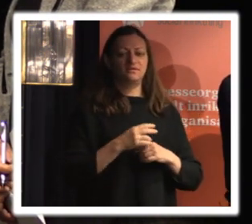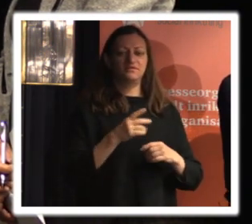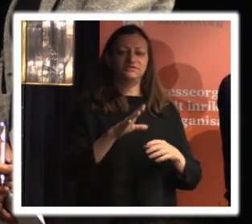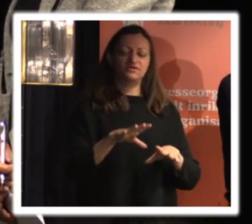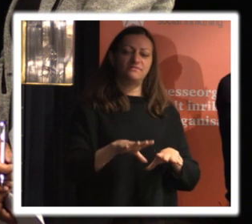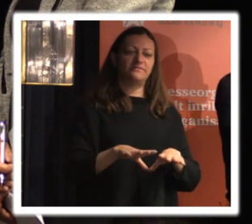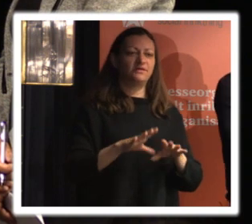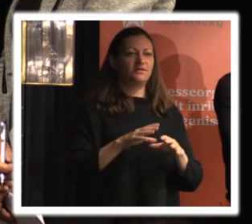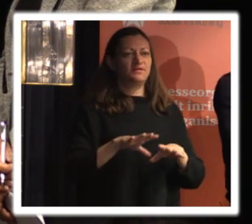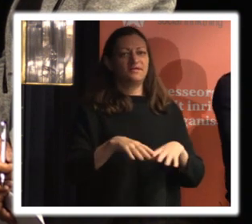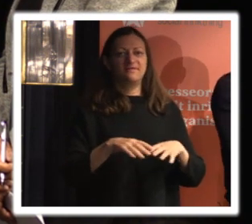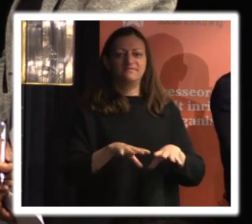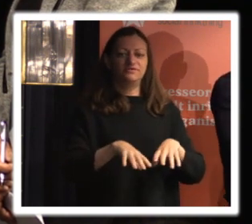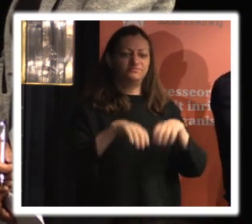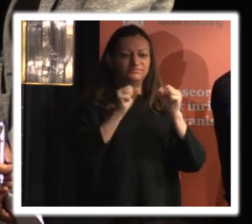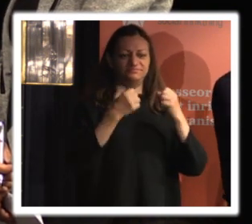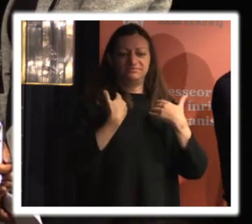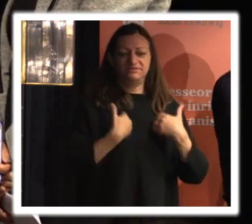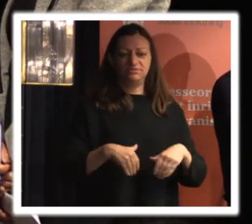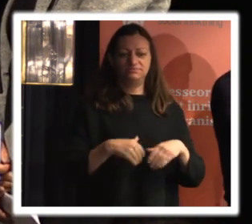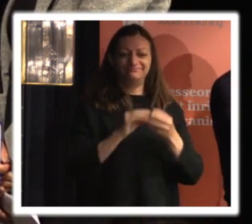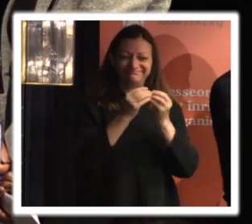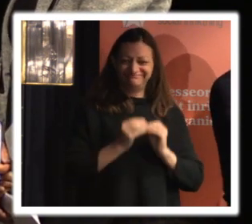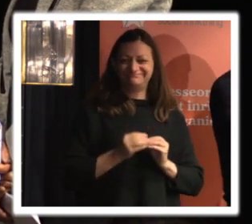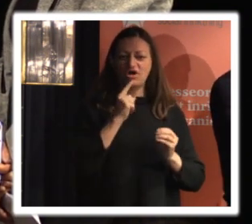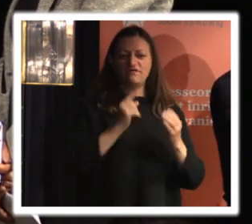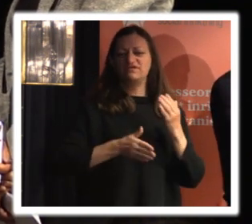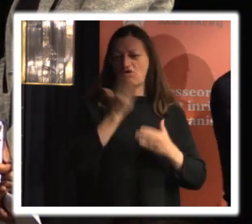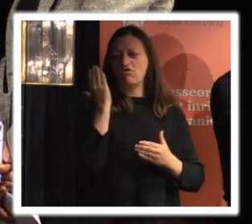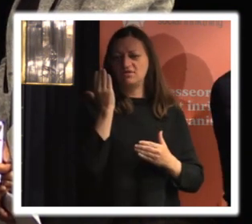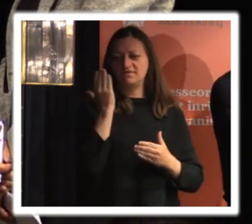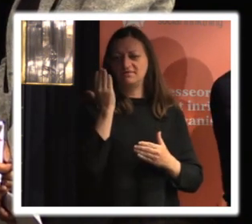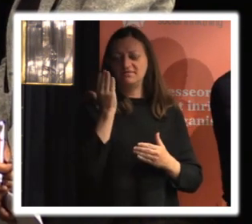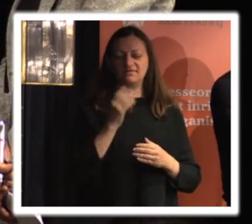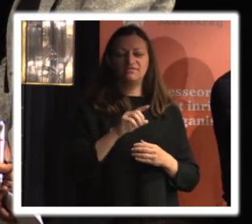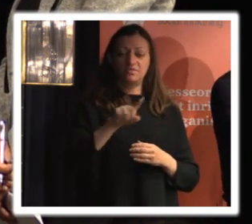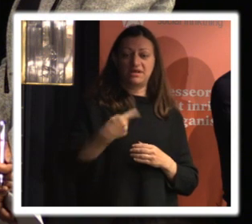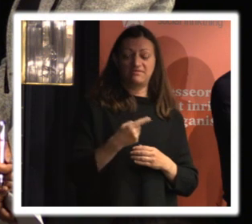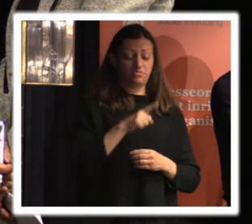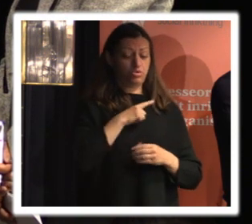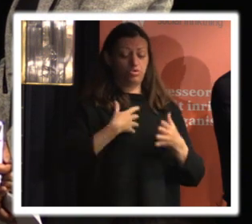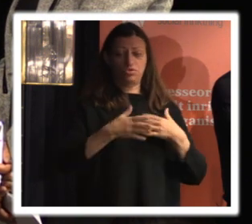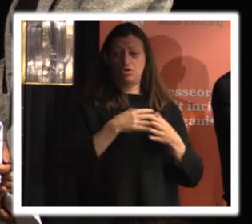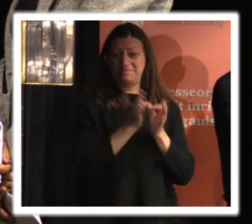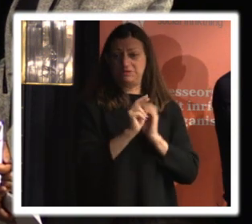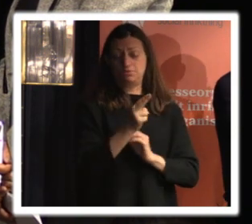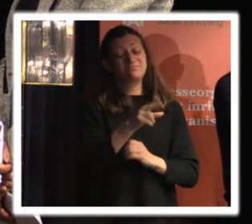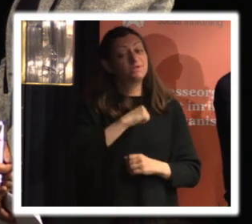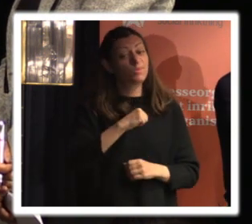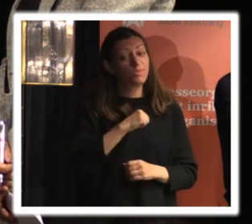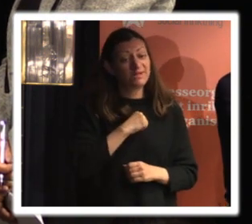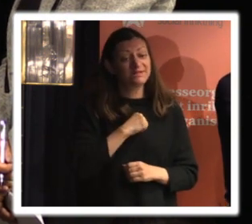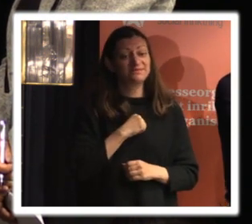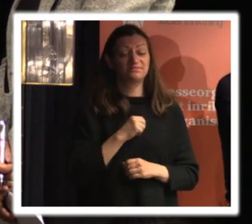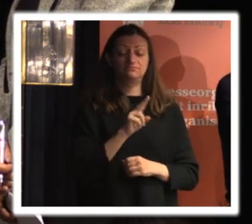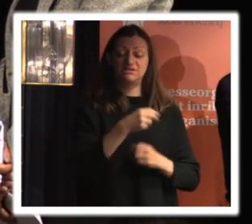personuppgiftsbiträdes avtal alltså olika avtal som krävs så att det är väldigt mycket att göra just nu vilket är roligt och det är